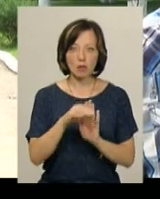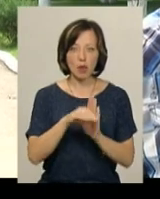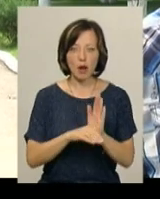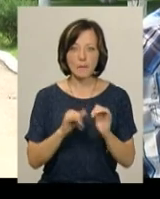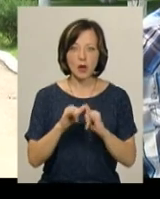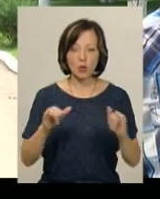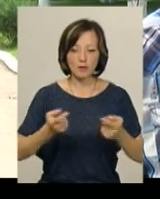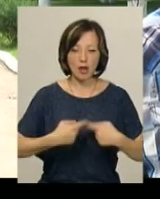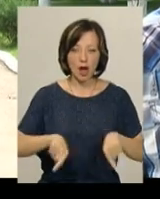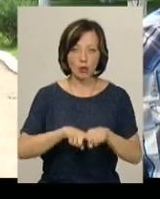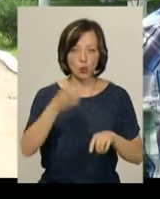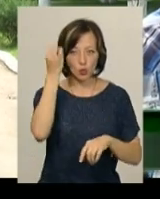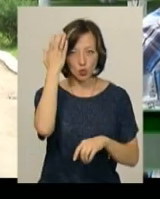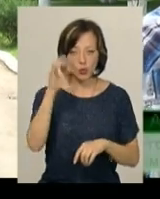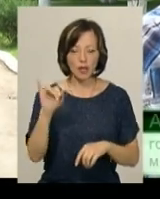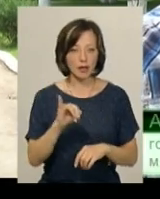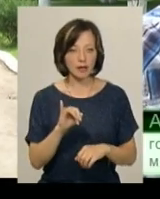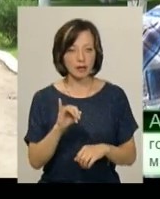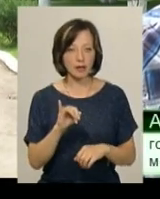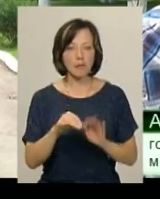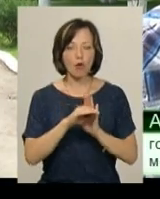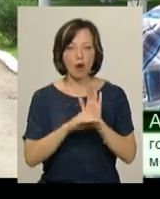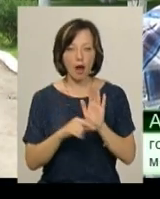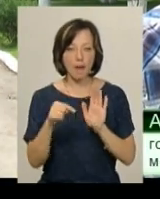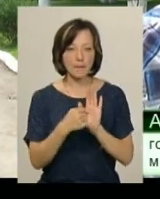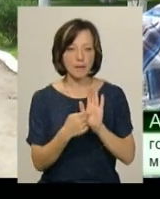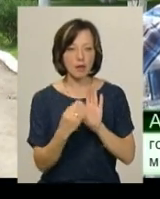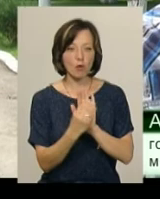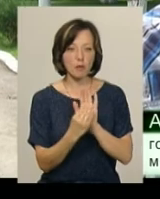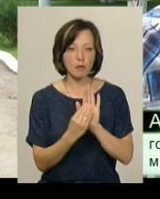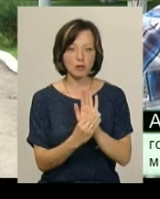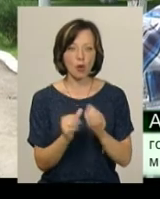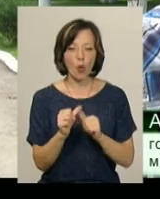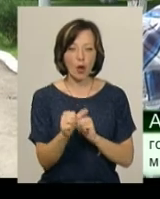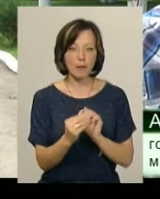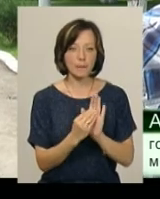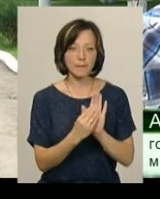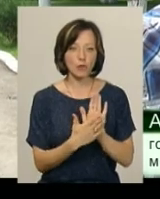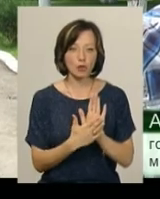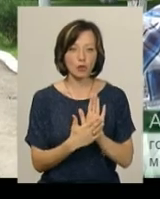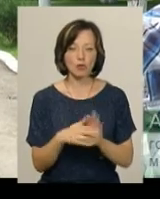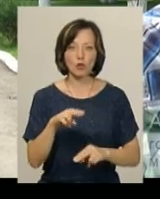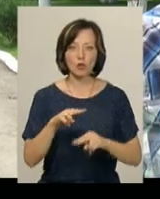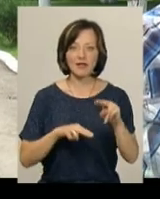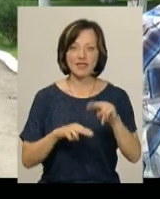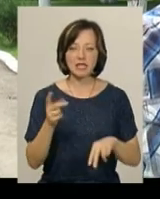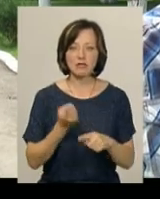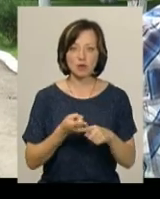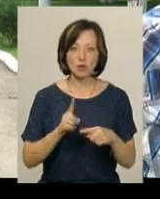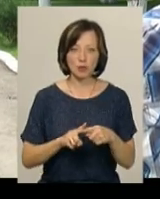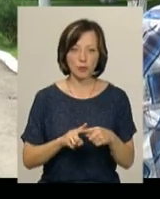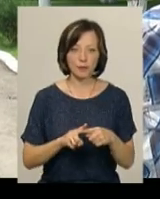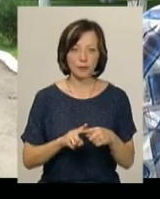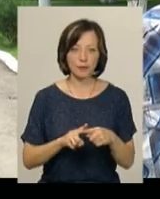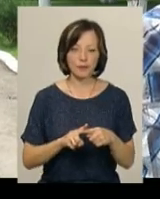розвитку галузі культури. І власне в програмі прописане окремим пунктом будівництво і